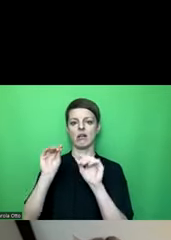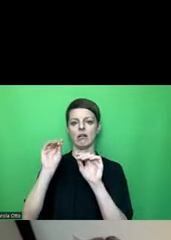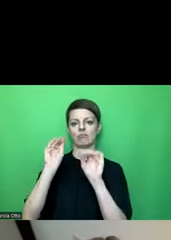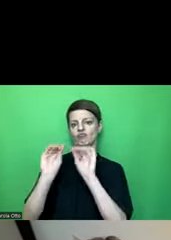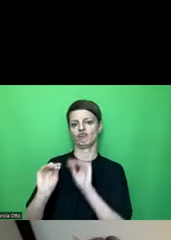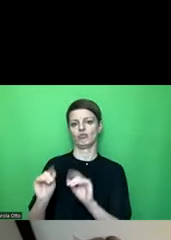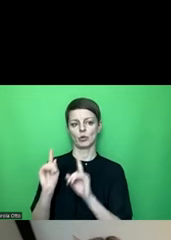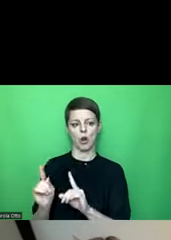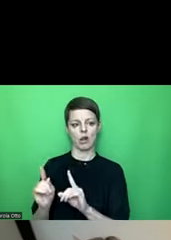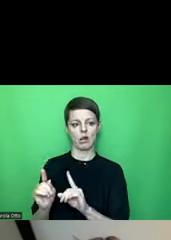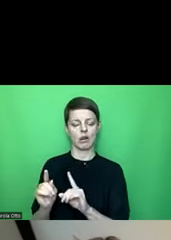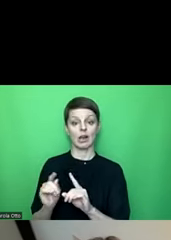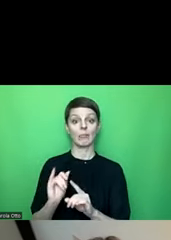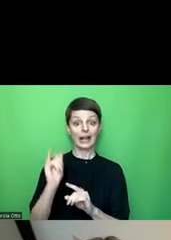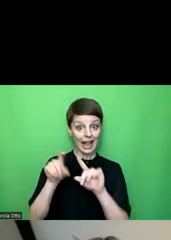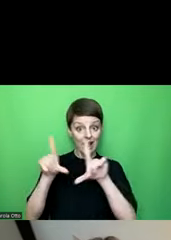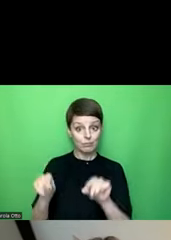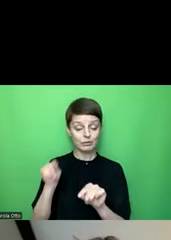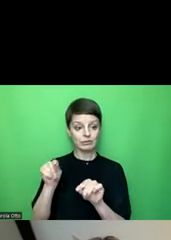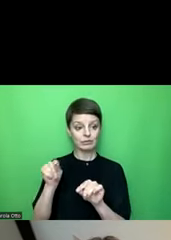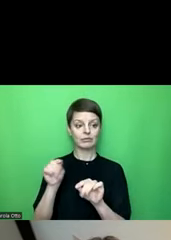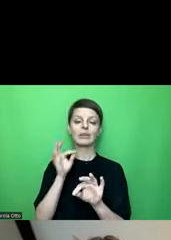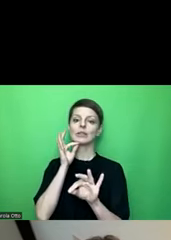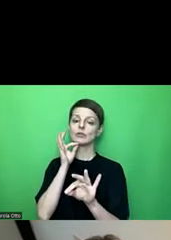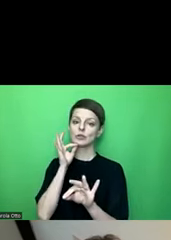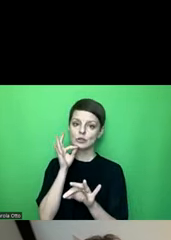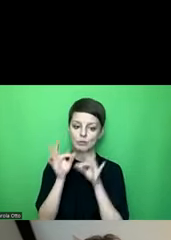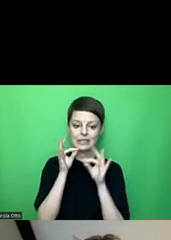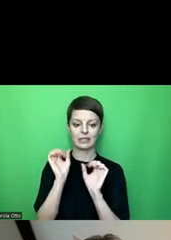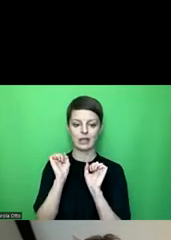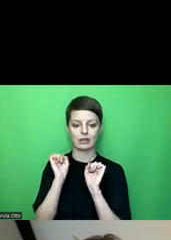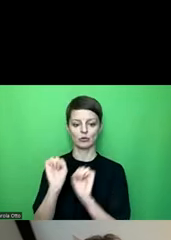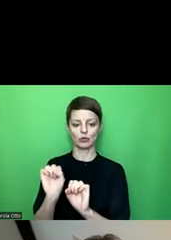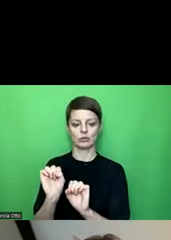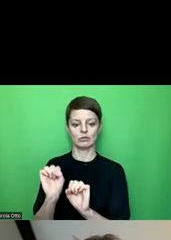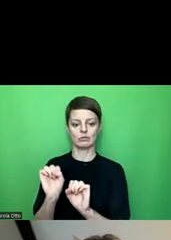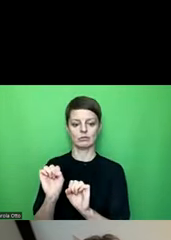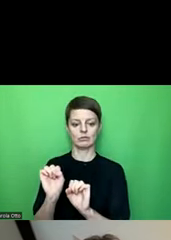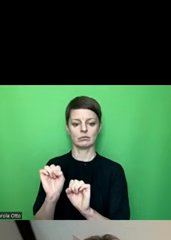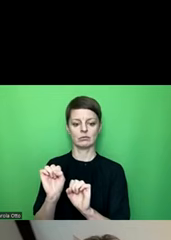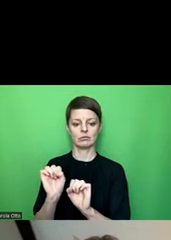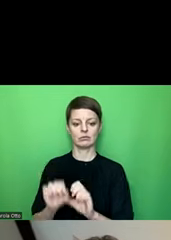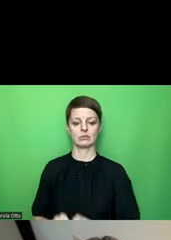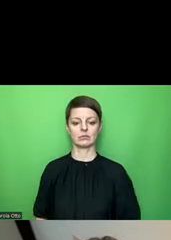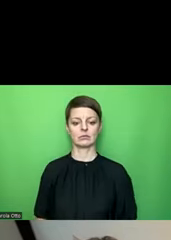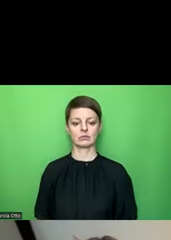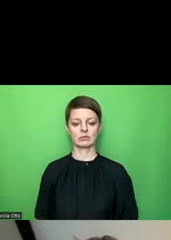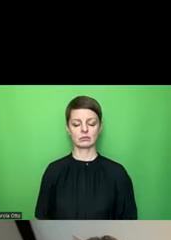Und diese Felder hier, die habe ich speziell geschützt, wenn ich jetzt da draufgehe auf Zellen